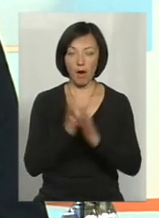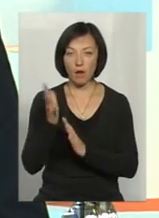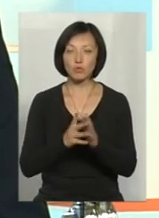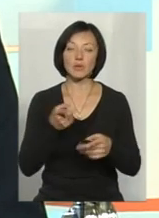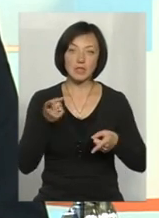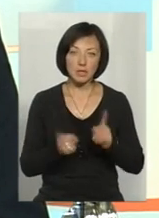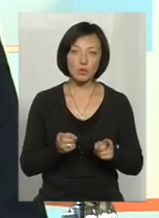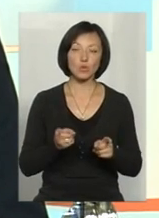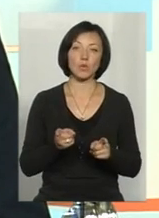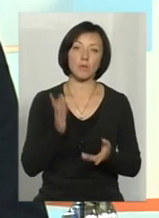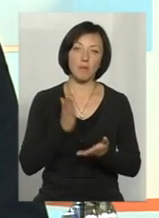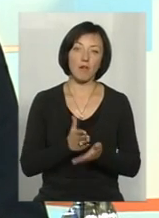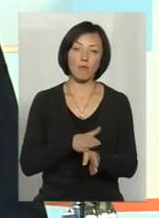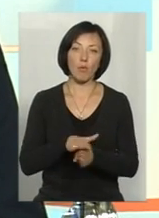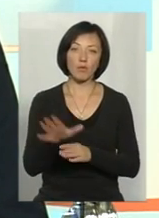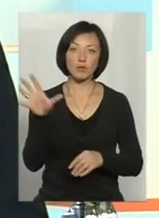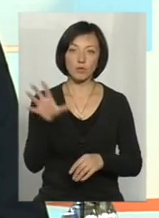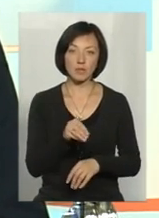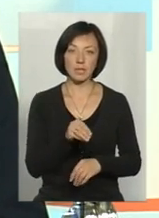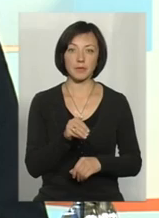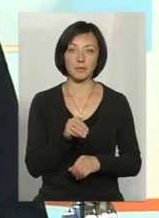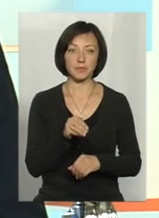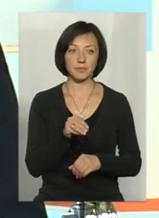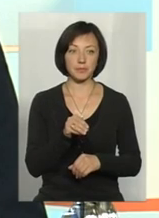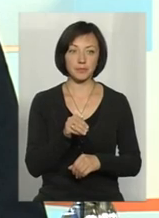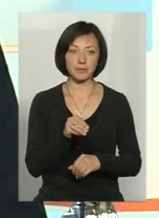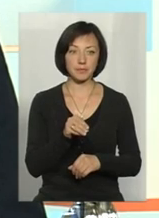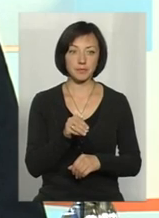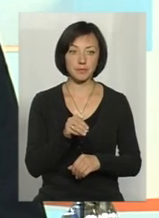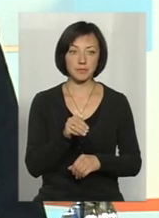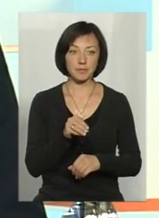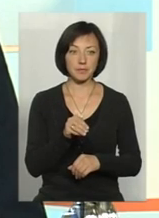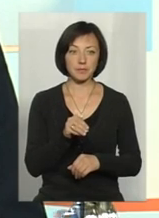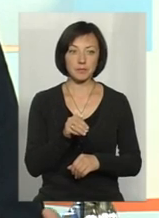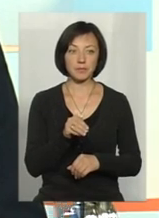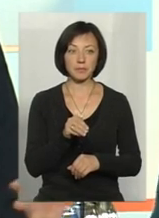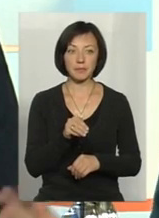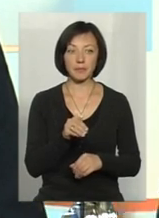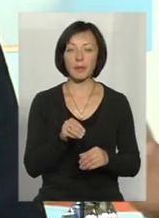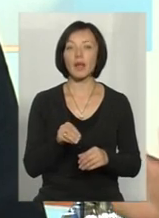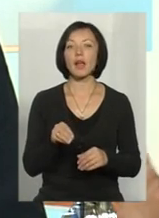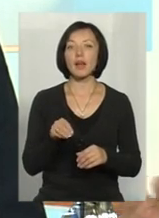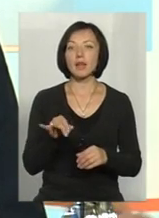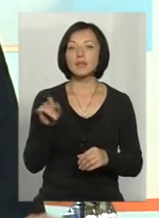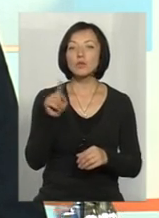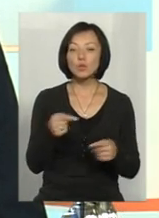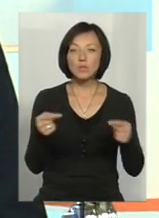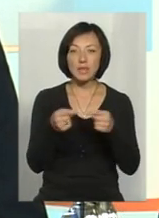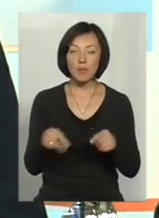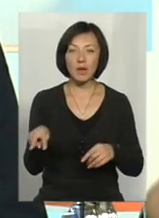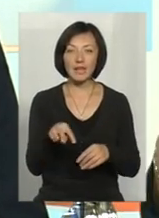щоб він дійсно мав повністю всі, скажімо так, ту ж саму